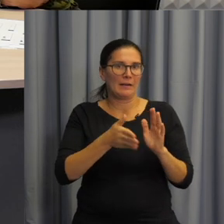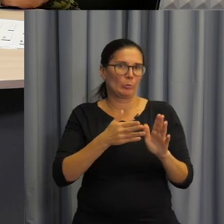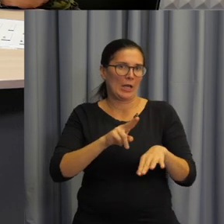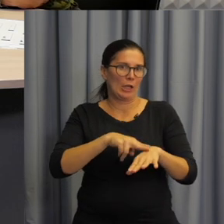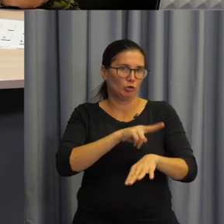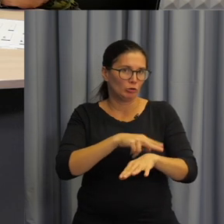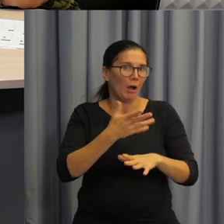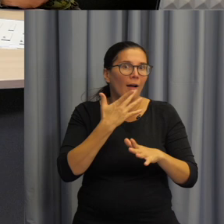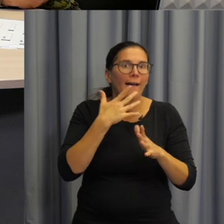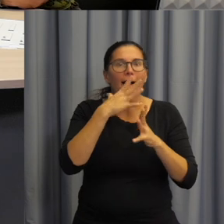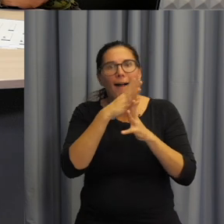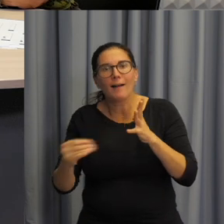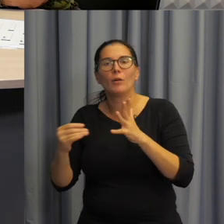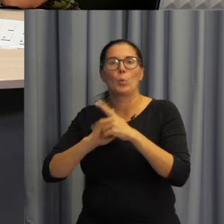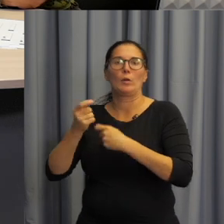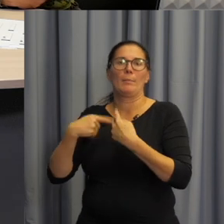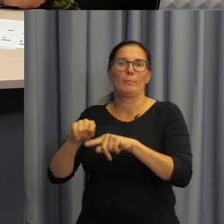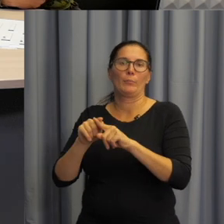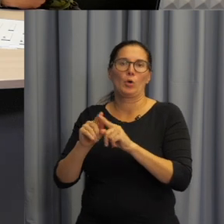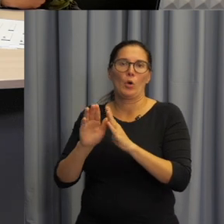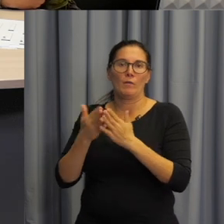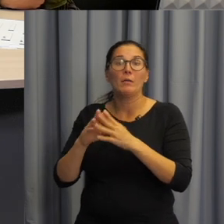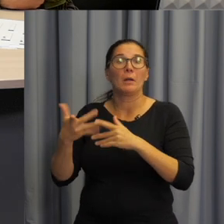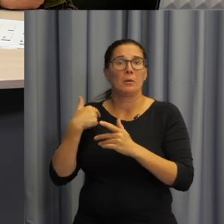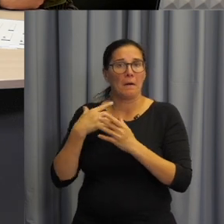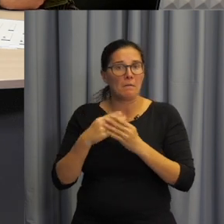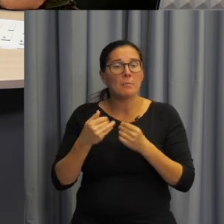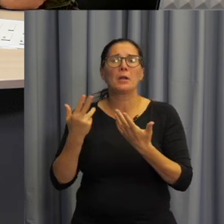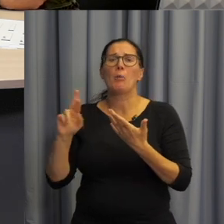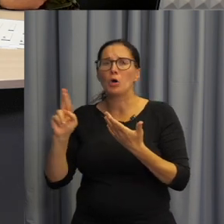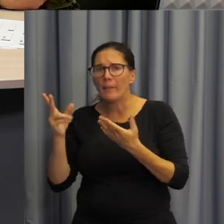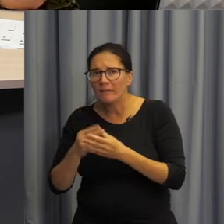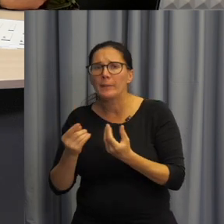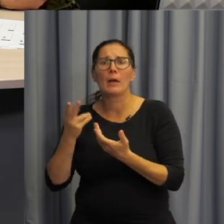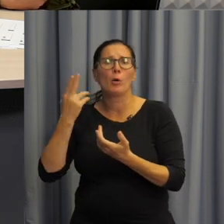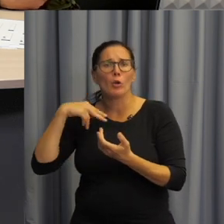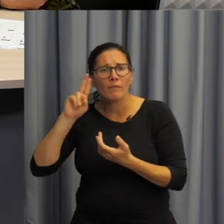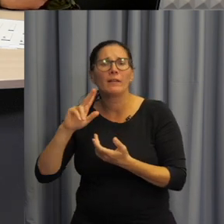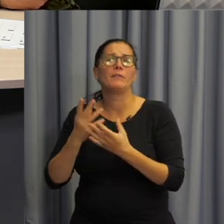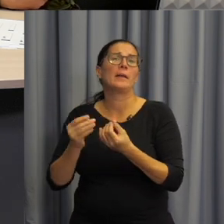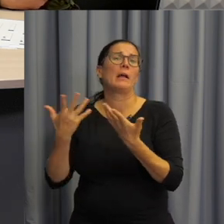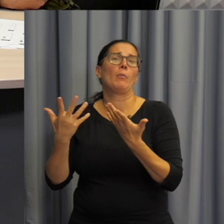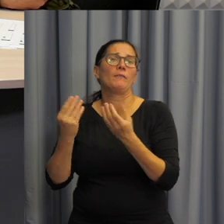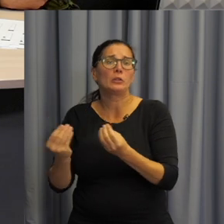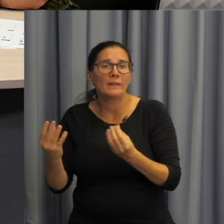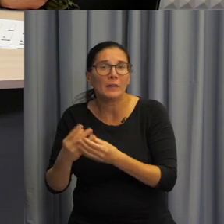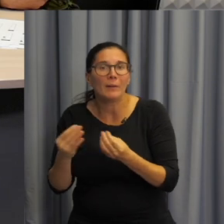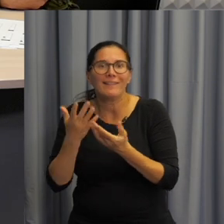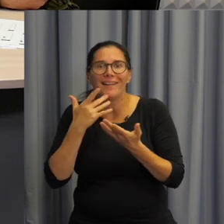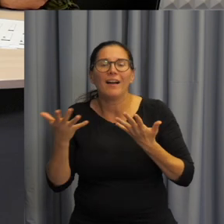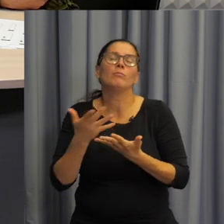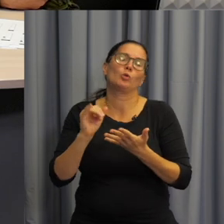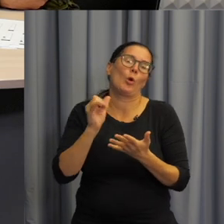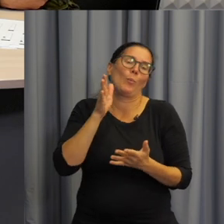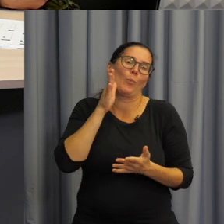ty principy, o kterých tady mluvila Anička, jak použít principy, o kterých jsem mluvila já, nebo Romana, nebo Radka, nebo Petr, ale